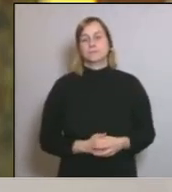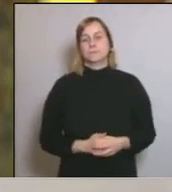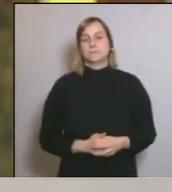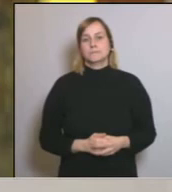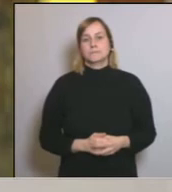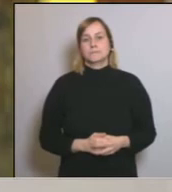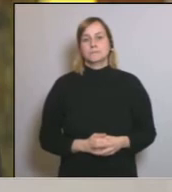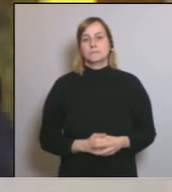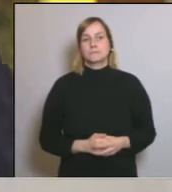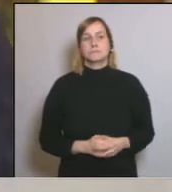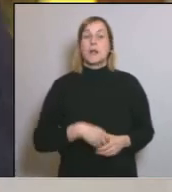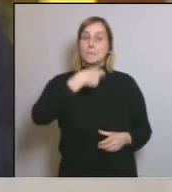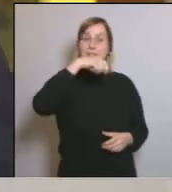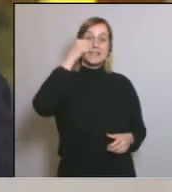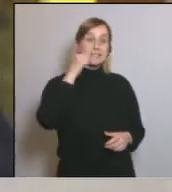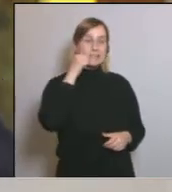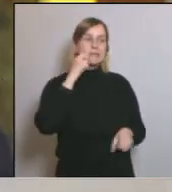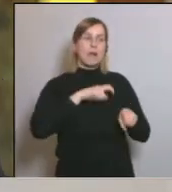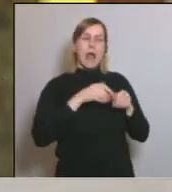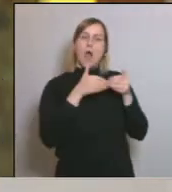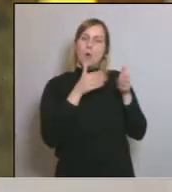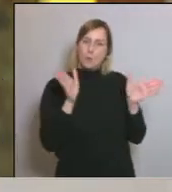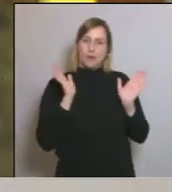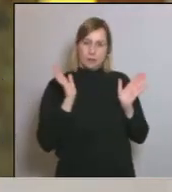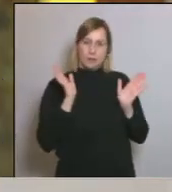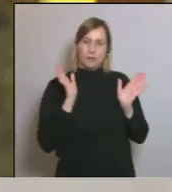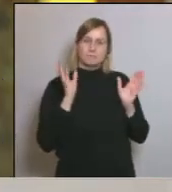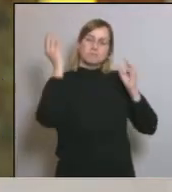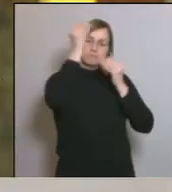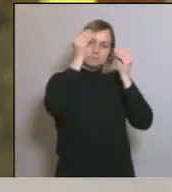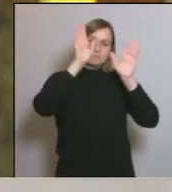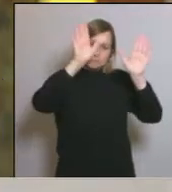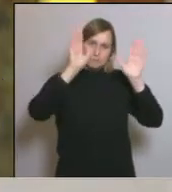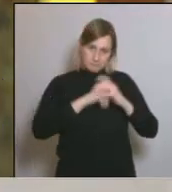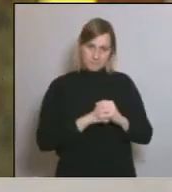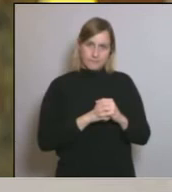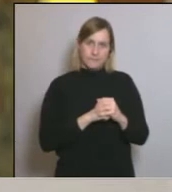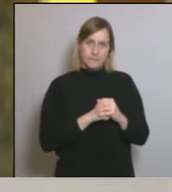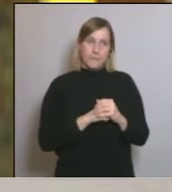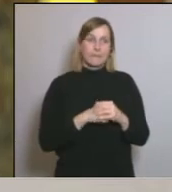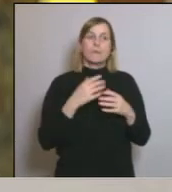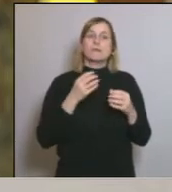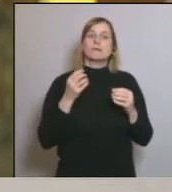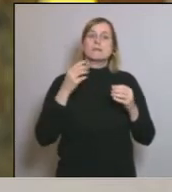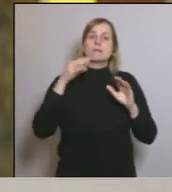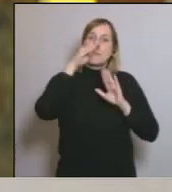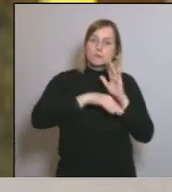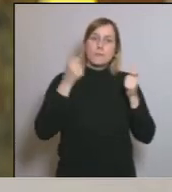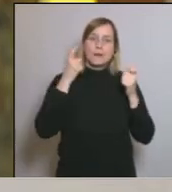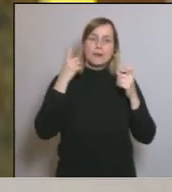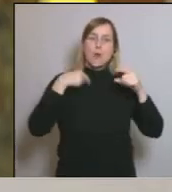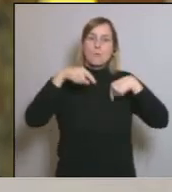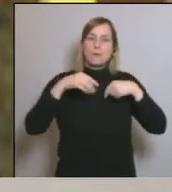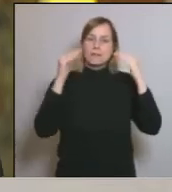el president Sánchez s'ha mostrat obert a pensar-hi s'ha mostrat obert a prendre mesures per restringir la mobilitat